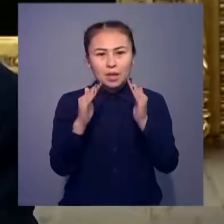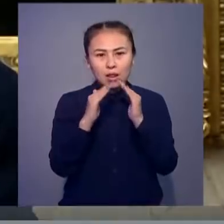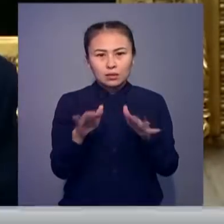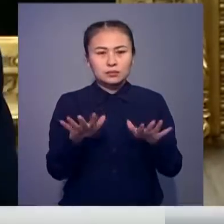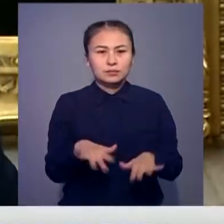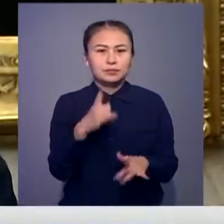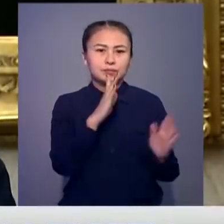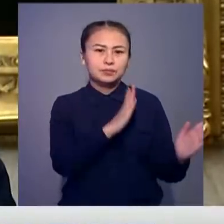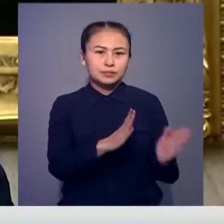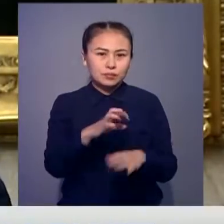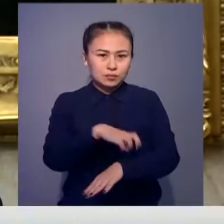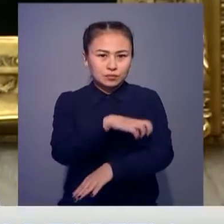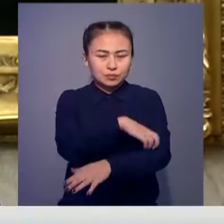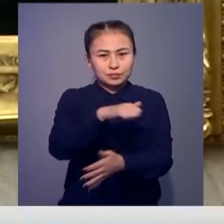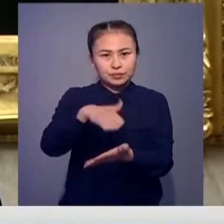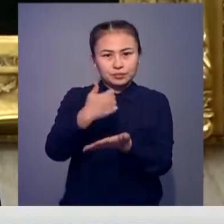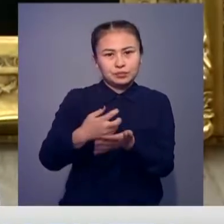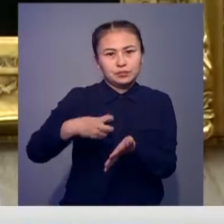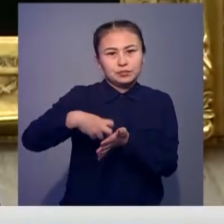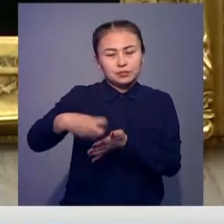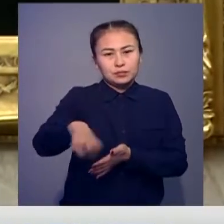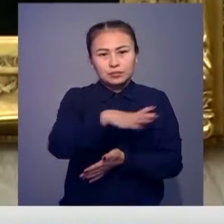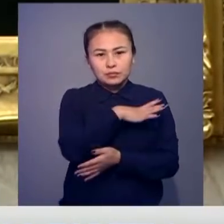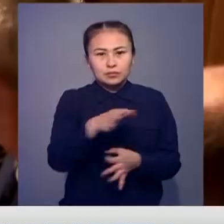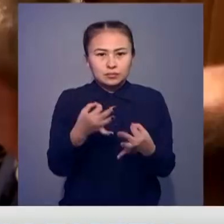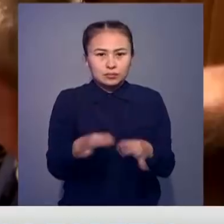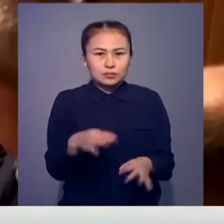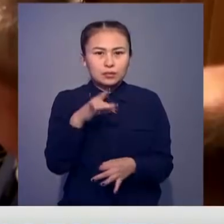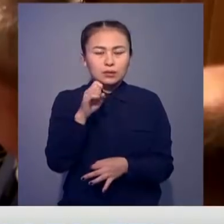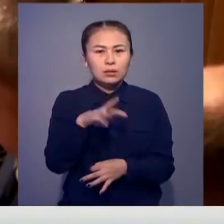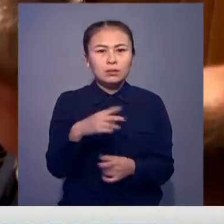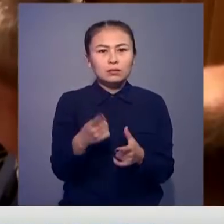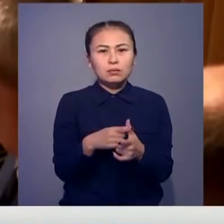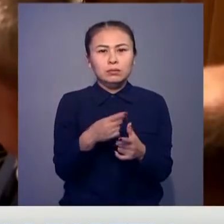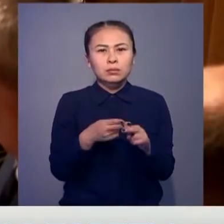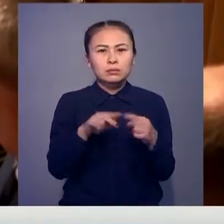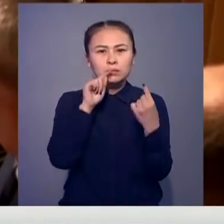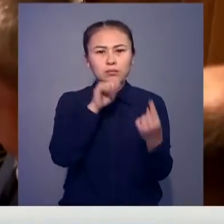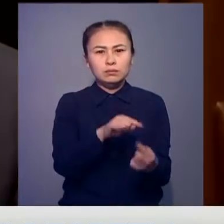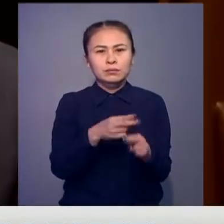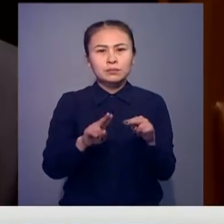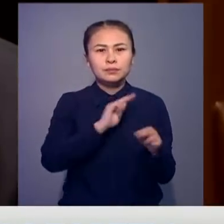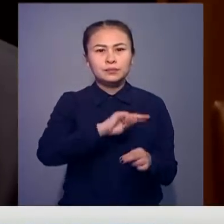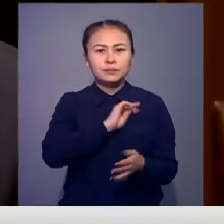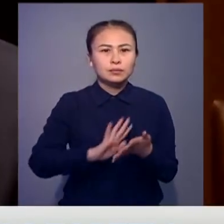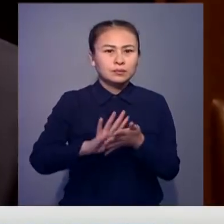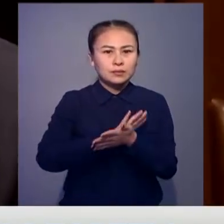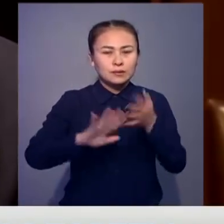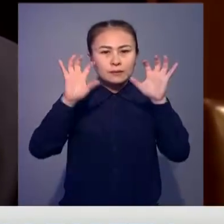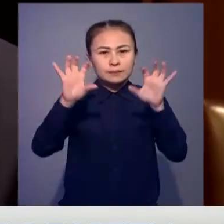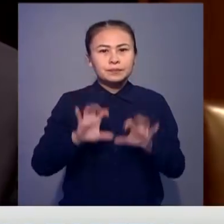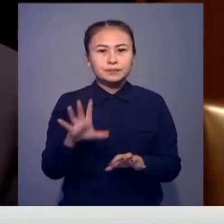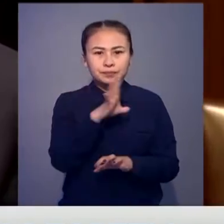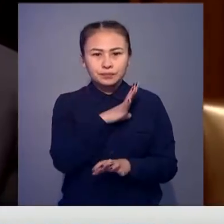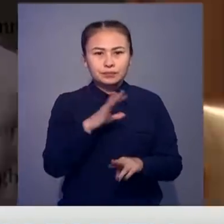спикермен бір ғатар комитет башыларына қат жолдыған. Онда демократтардың Трампқа ғарсы тергеу жұмысларына ешқандай конституциялық негіз